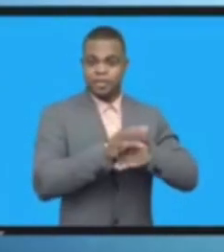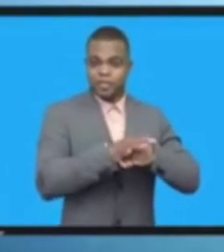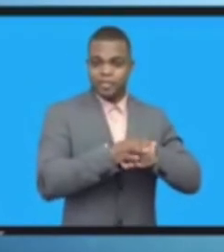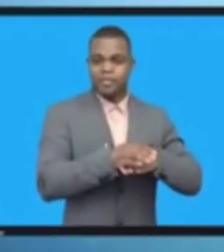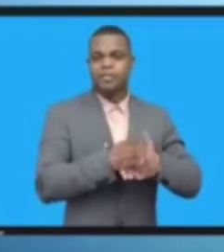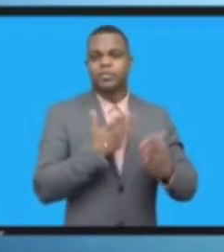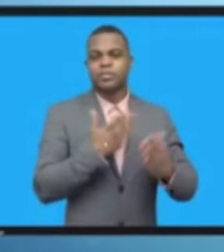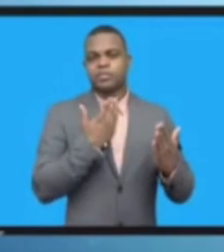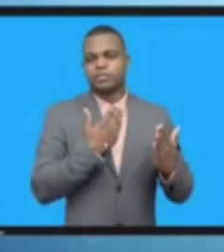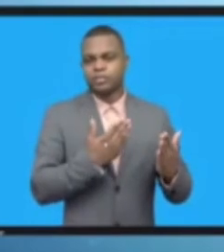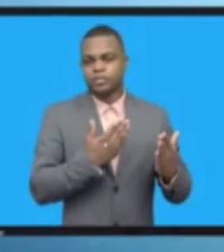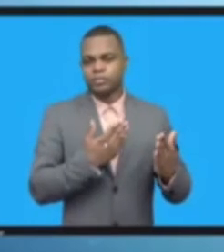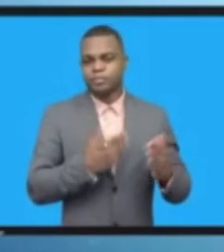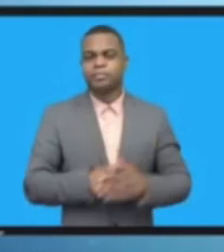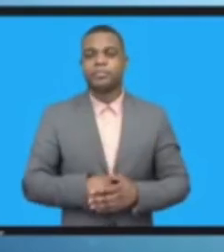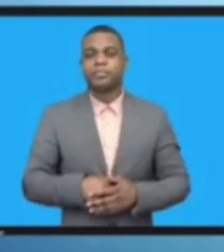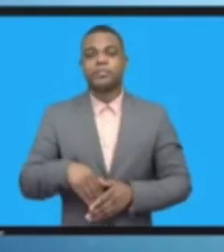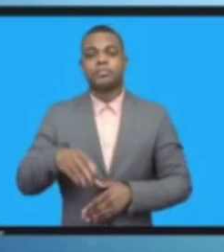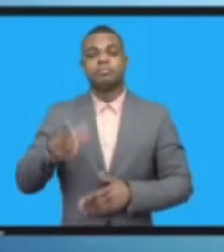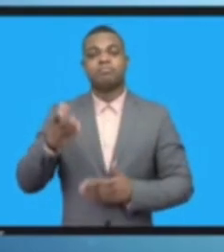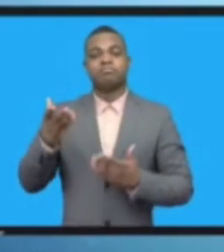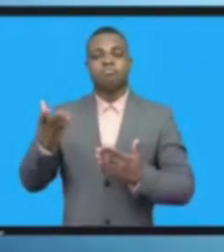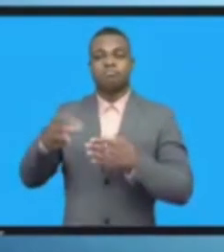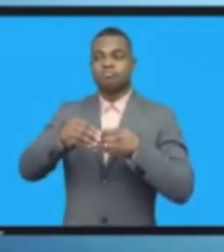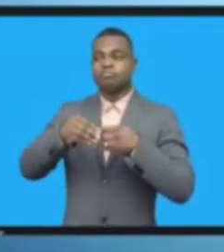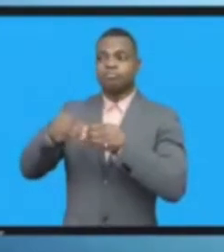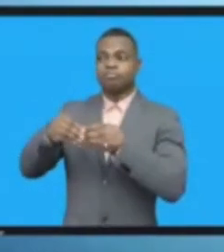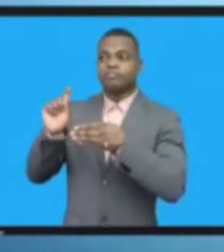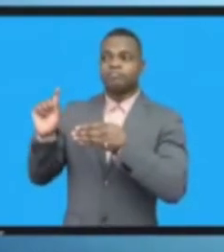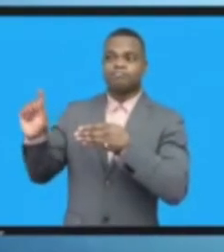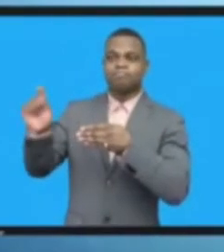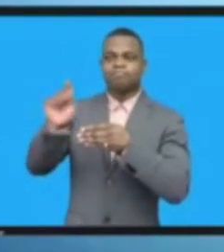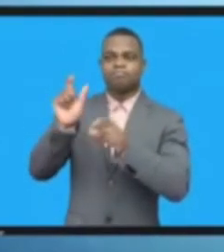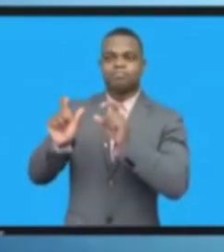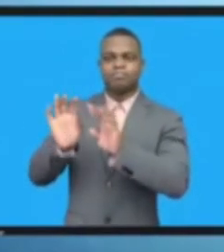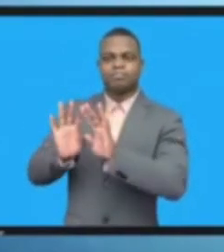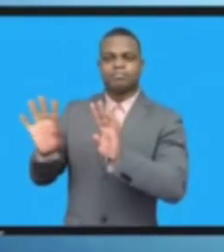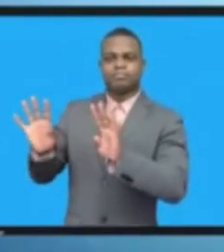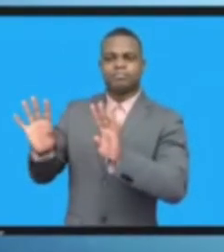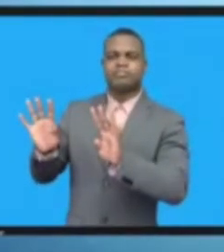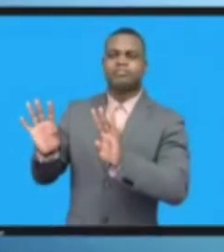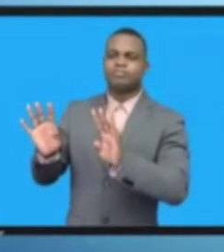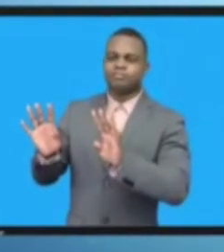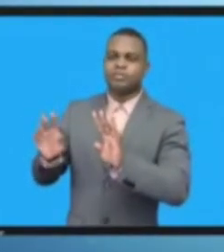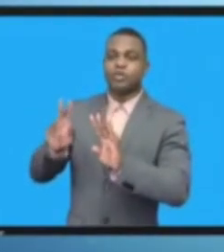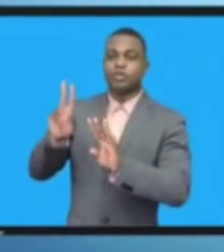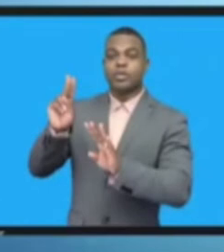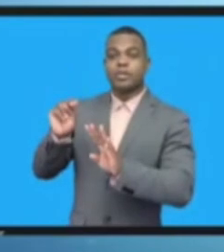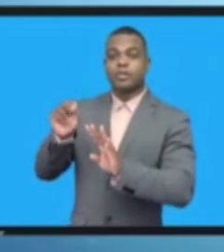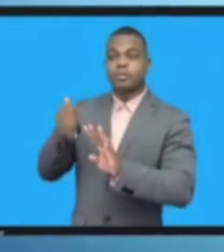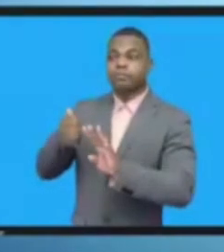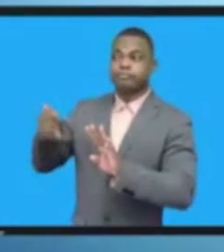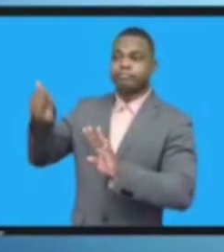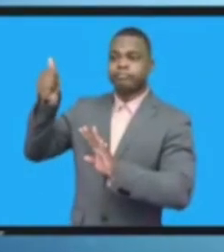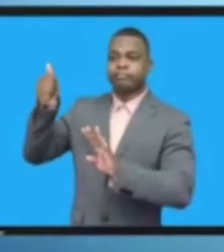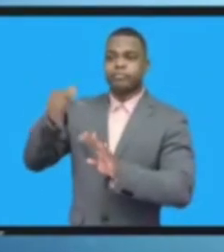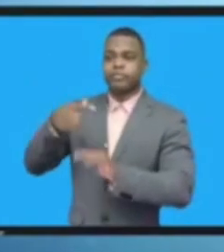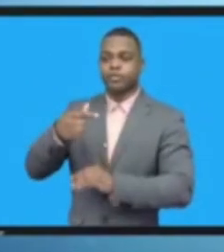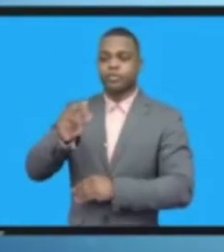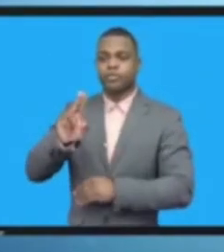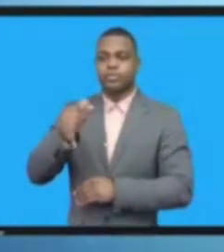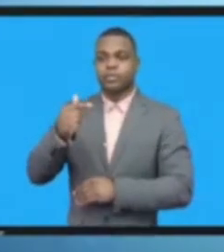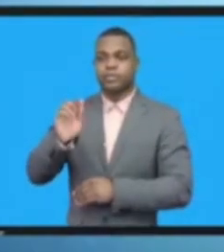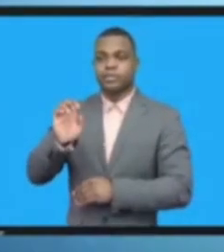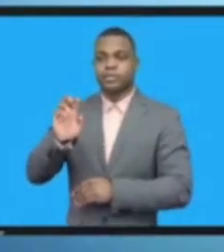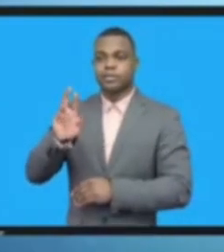المتعدد الأطراف الشأن بول ميتشيل إن فريق القيادة يسلم ويحي